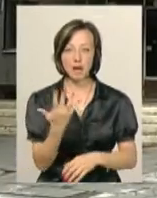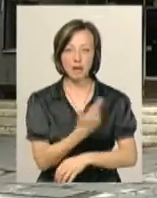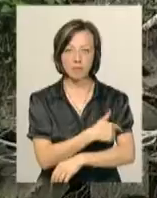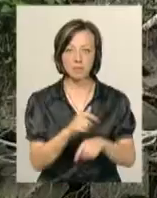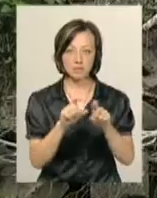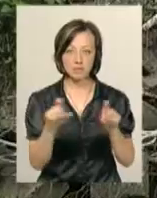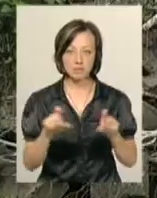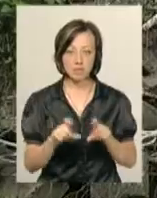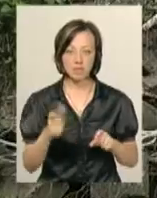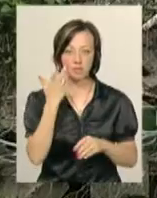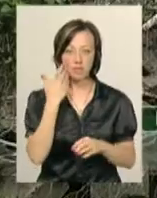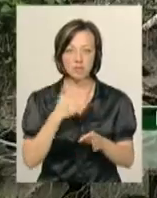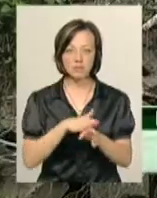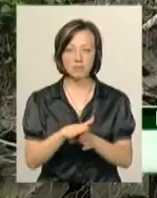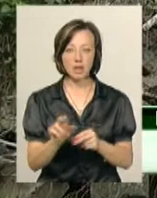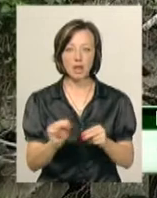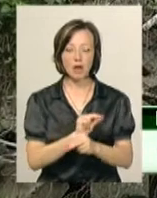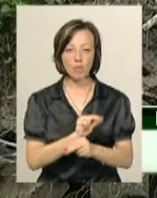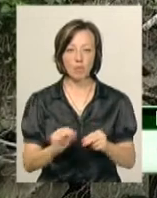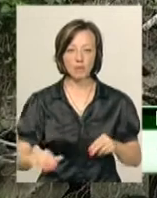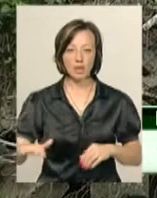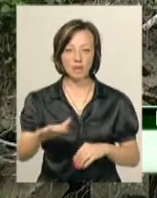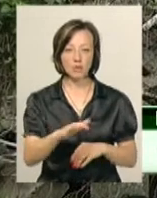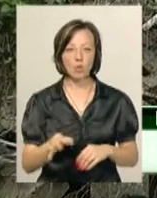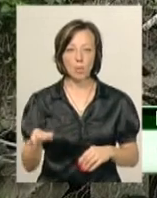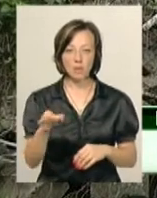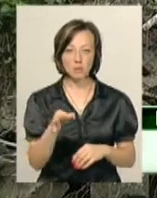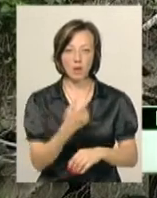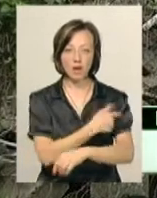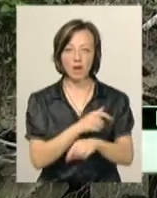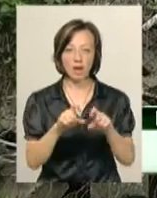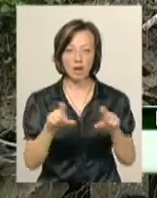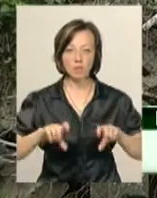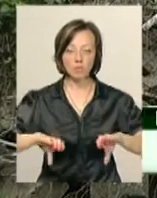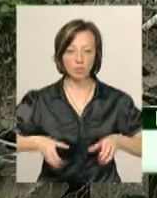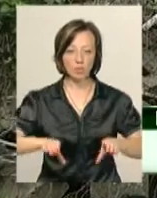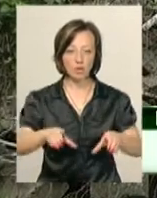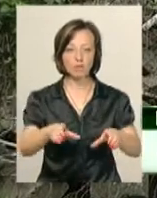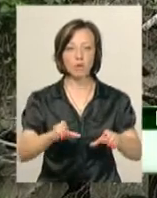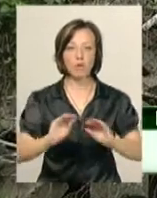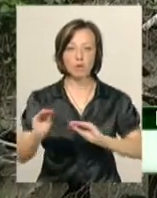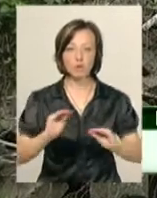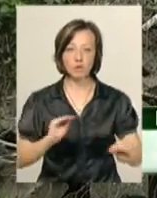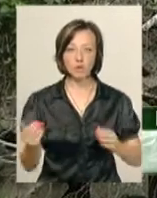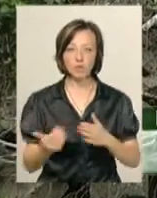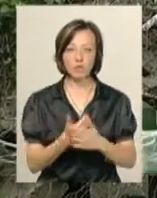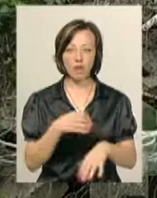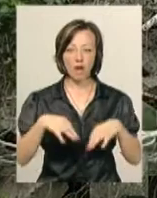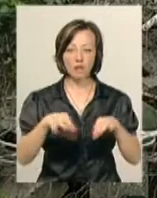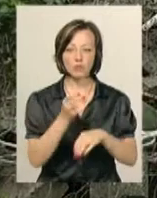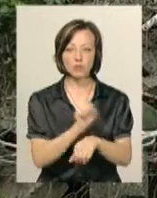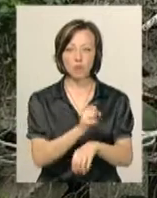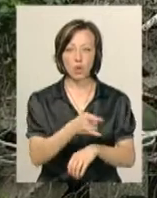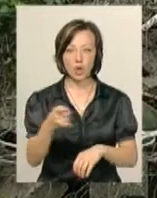закладів. Під час капітального ремонту території обласної лікарні планують покласти бруківку, облаштувати нові автостоянки,